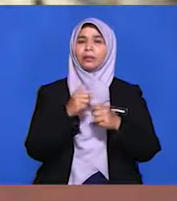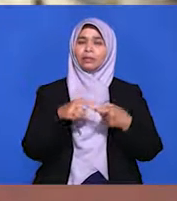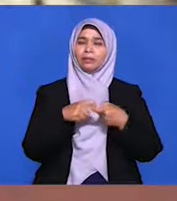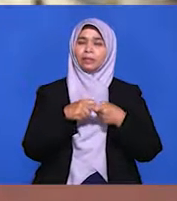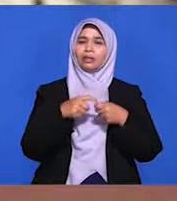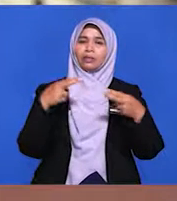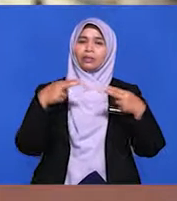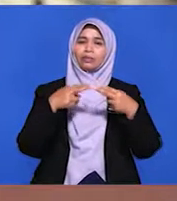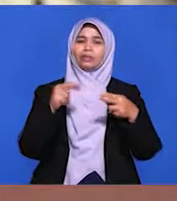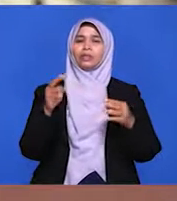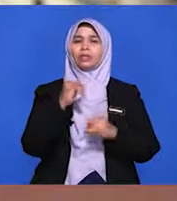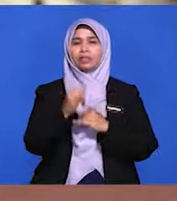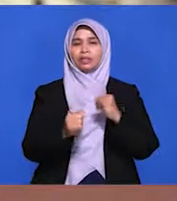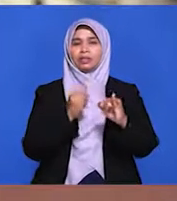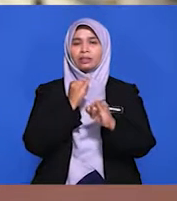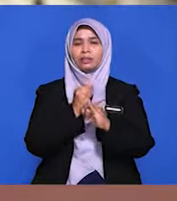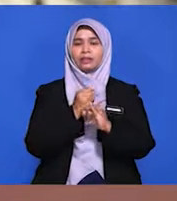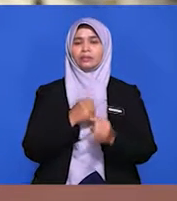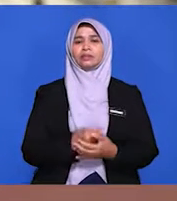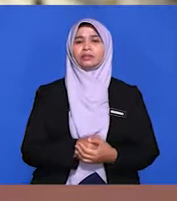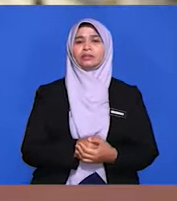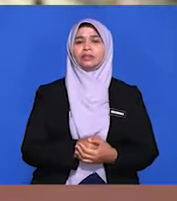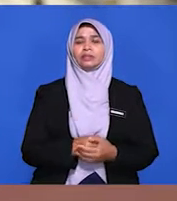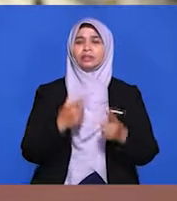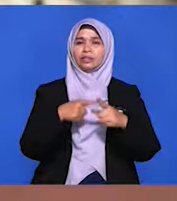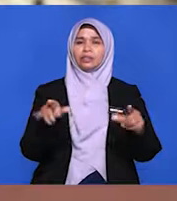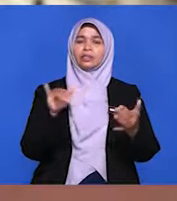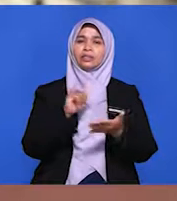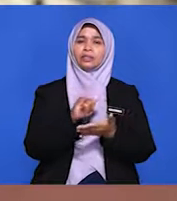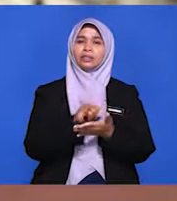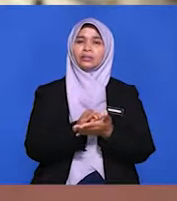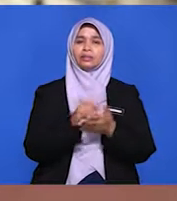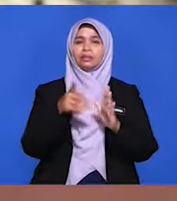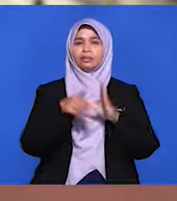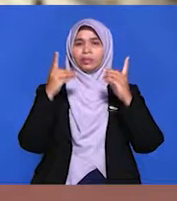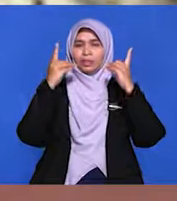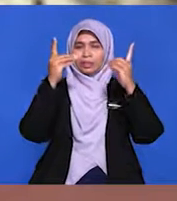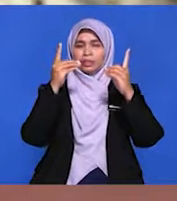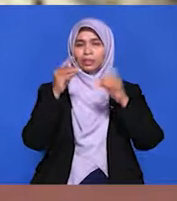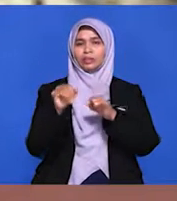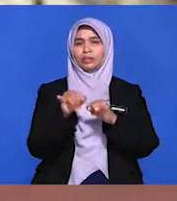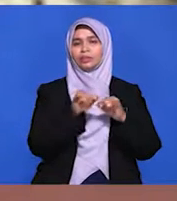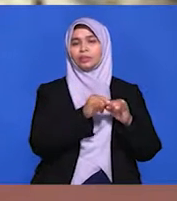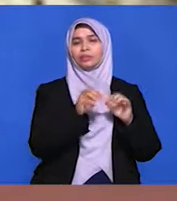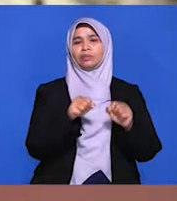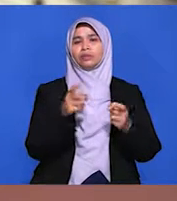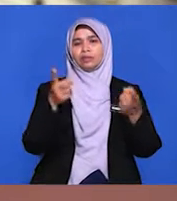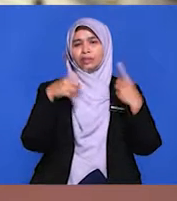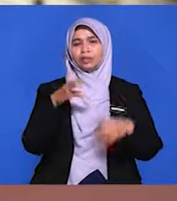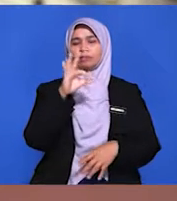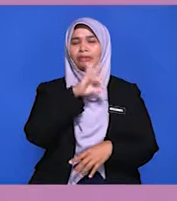hubungan masyarakat antarabangsa. Selain itu, aspek pendidikan juga boleh mendatangkan manfaat kepada Malaysia.